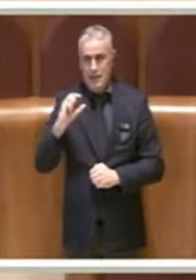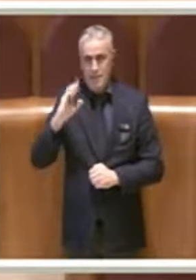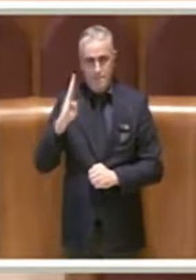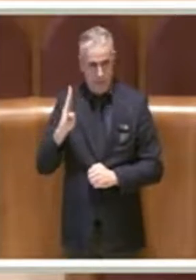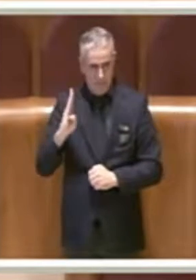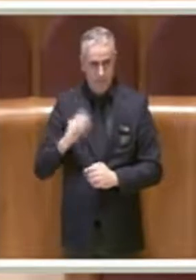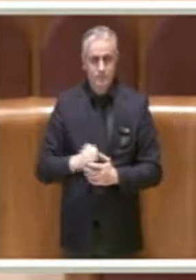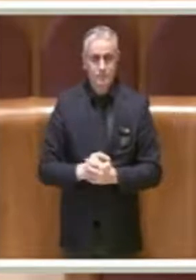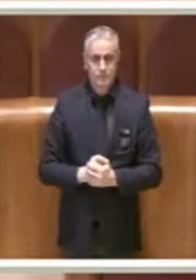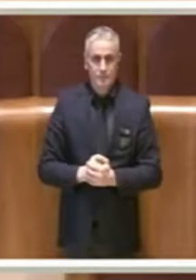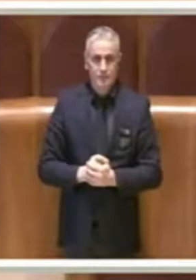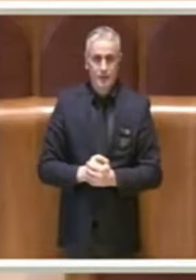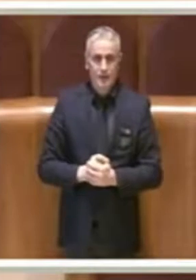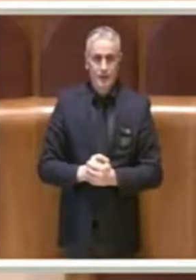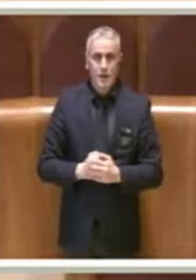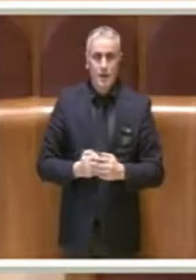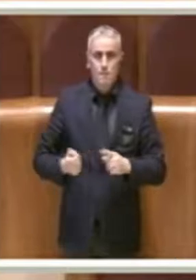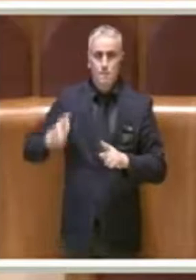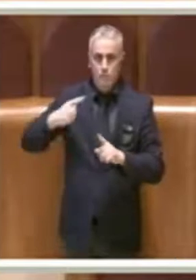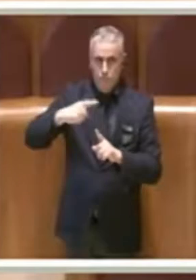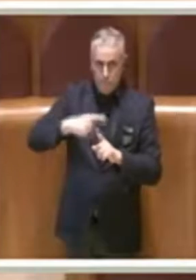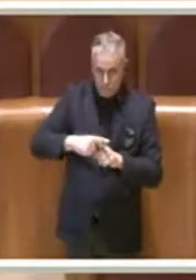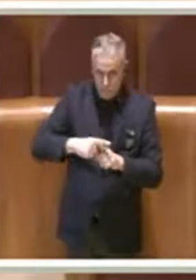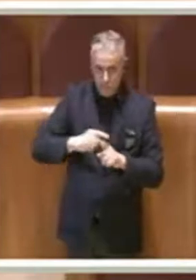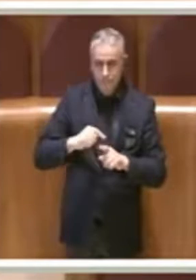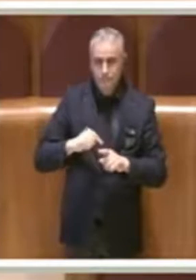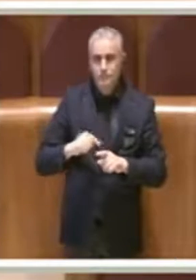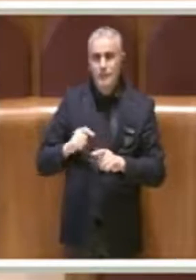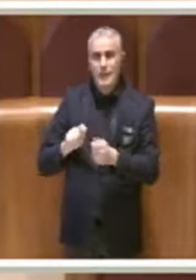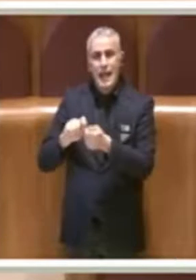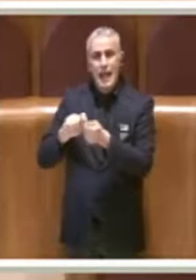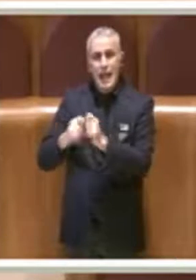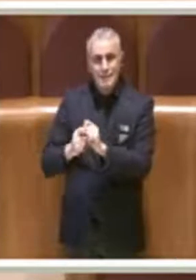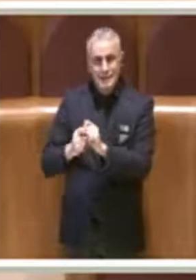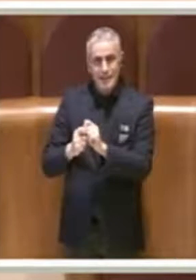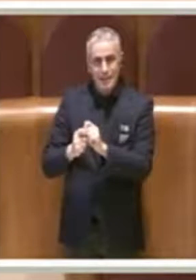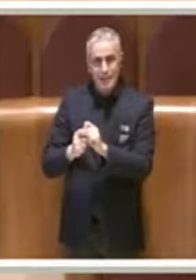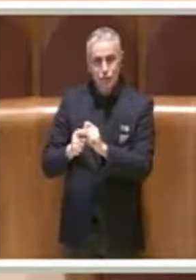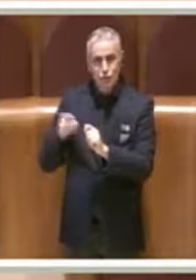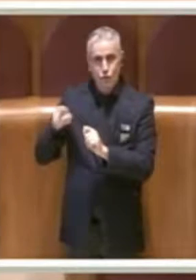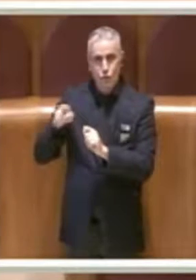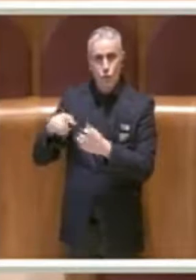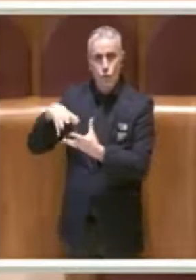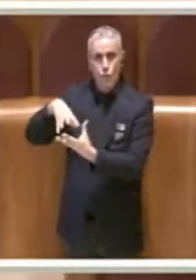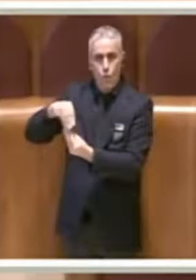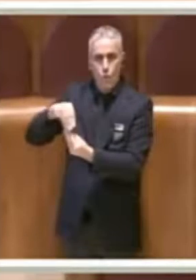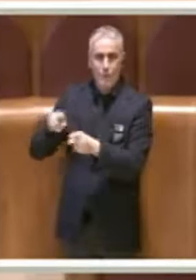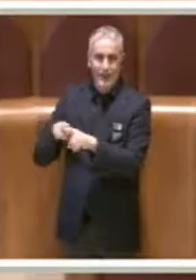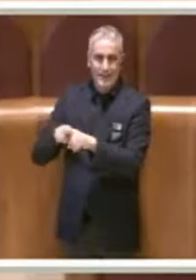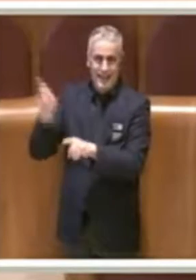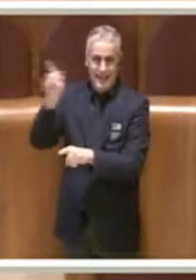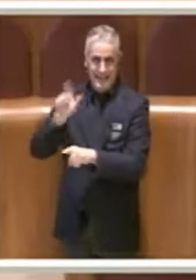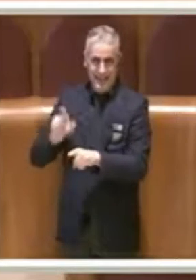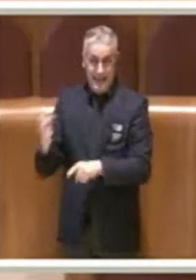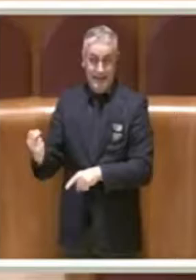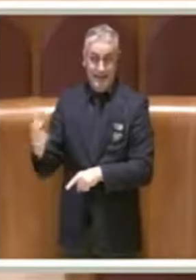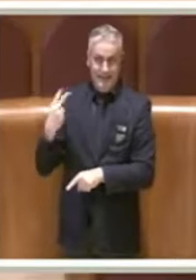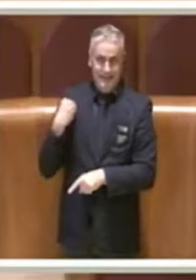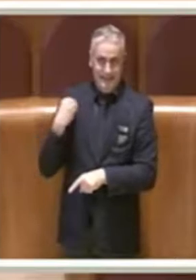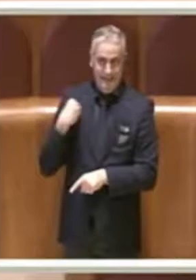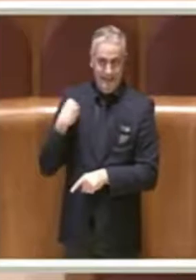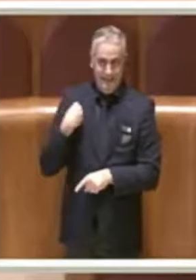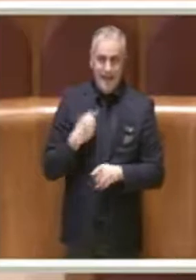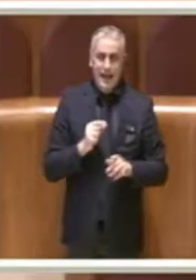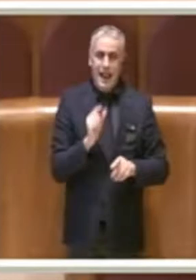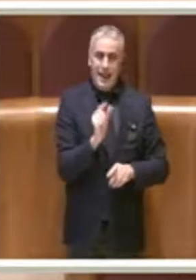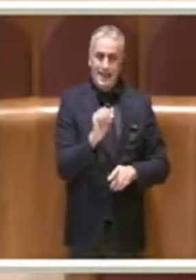poi abbiamo colto un emendamento di Fratelli d'Italia che ci chiedeva di modificare la lettera A